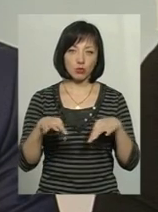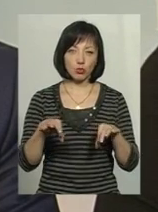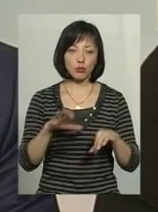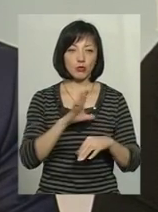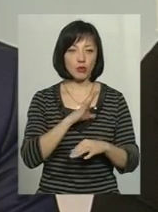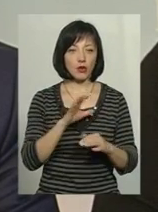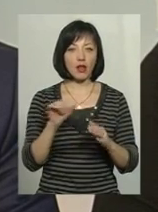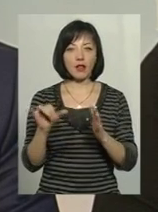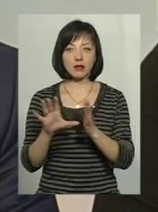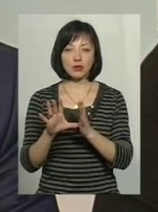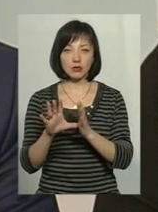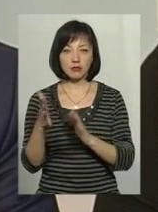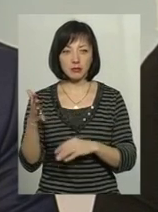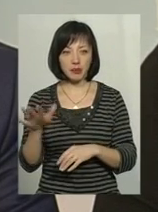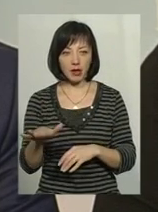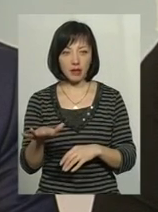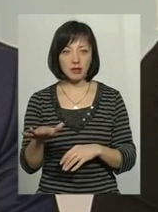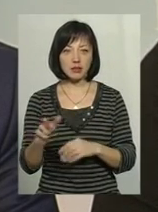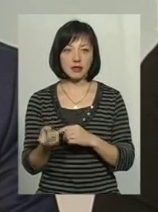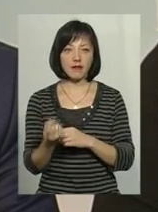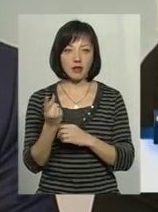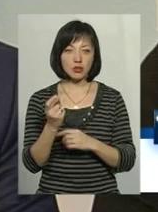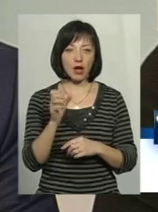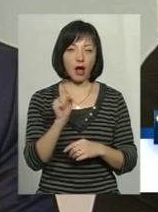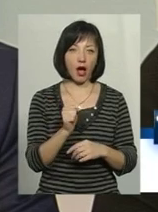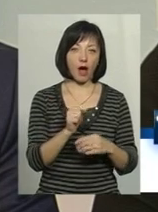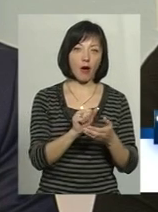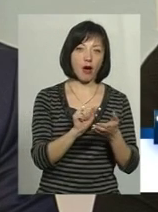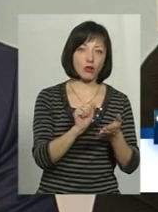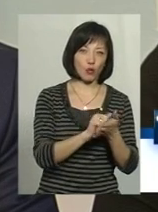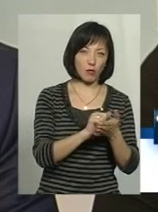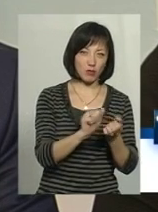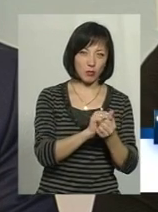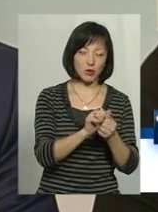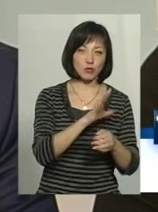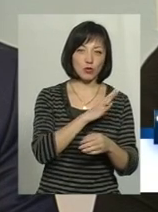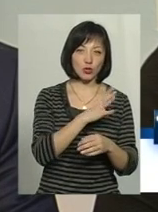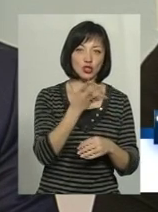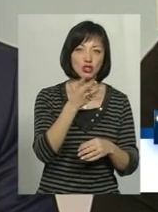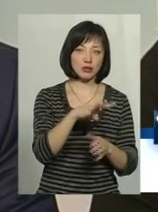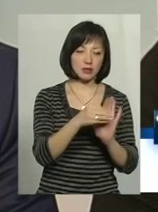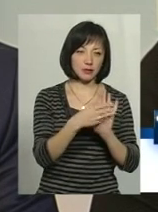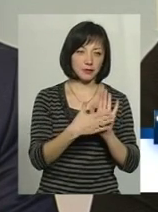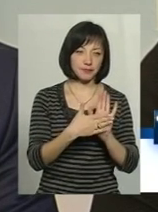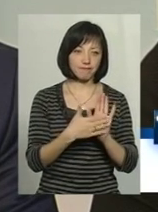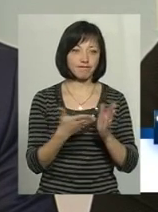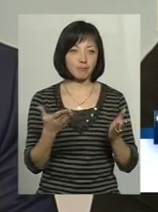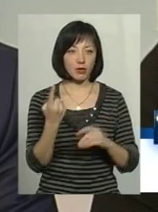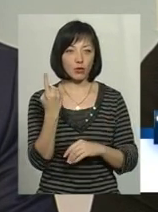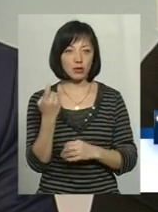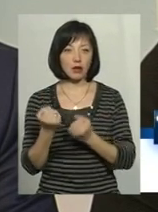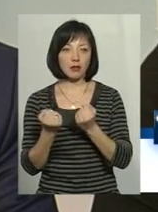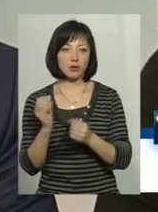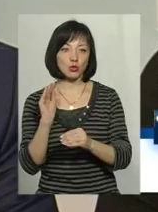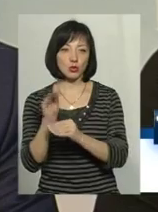в електронній було 5 з'явилося, а в звичайній було, в паперовій було тільки 4. Тому одне авто ще було